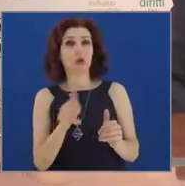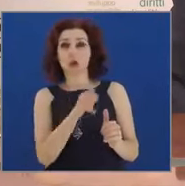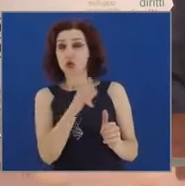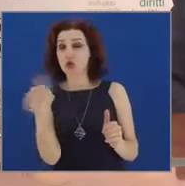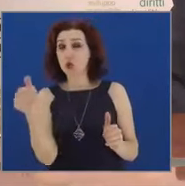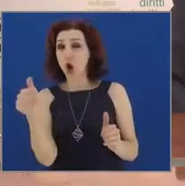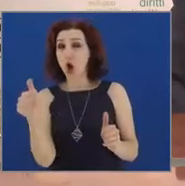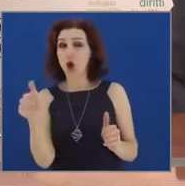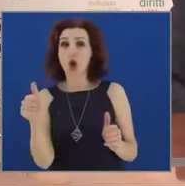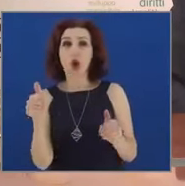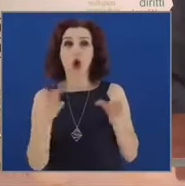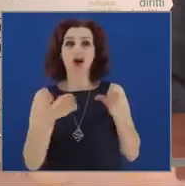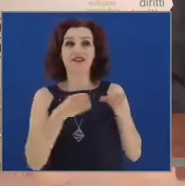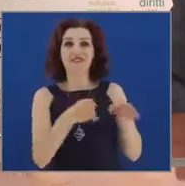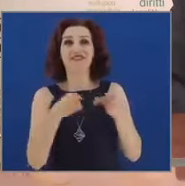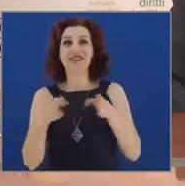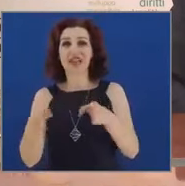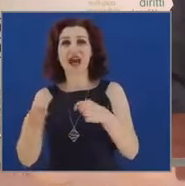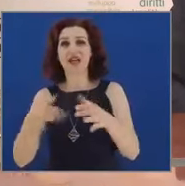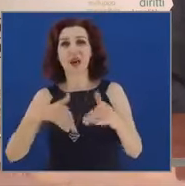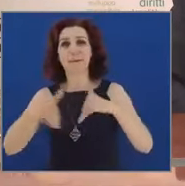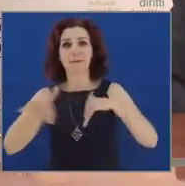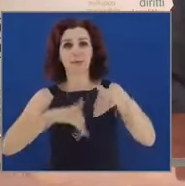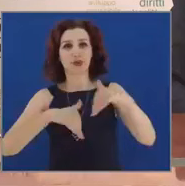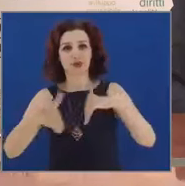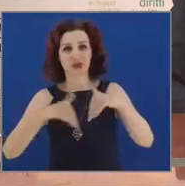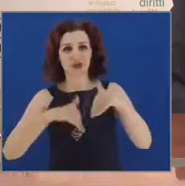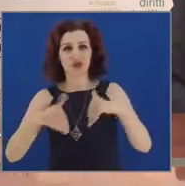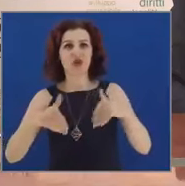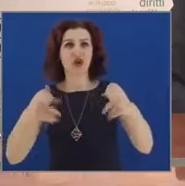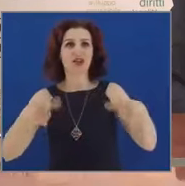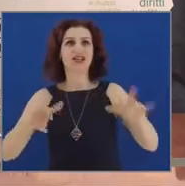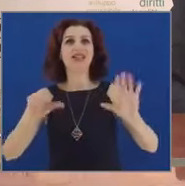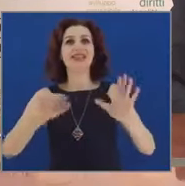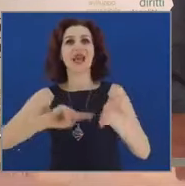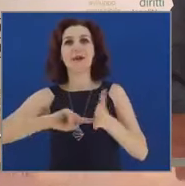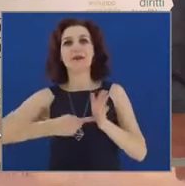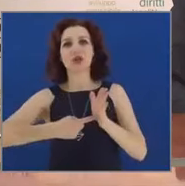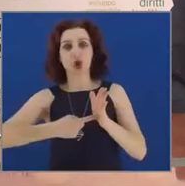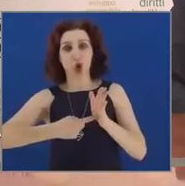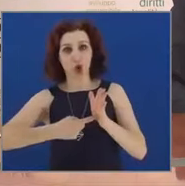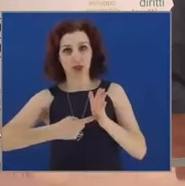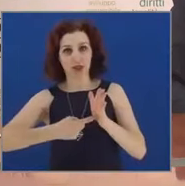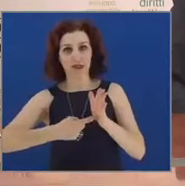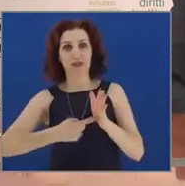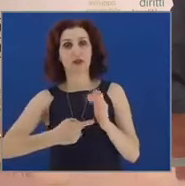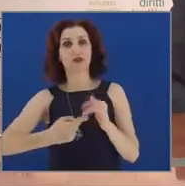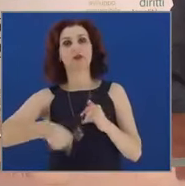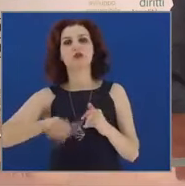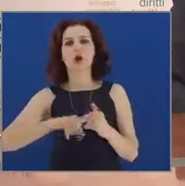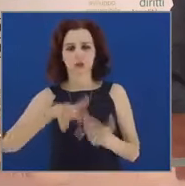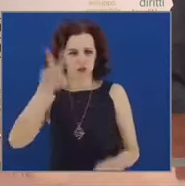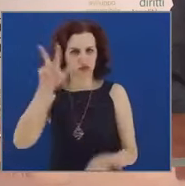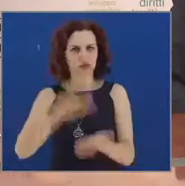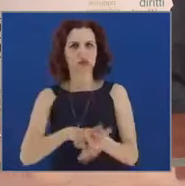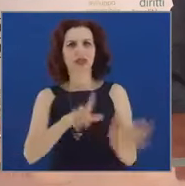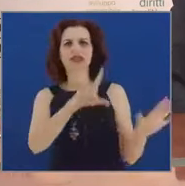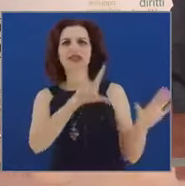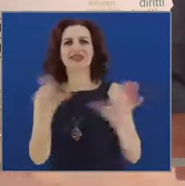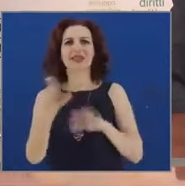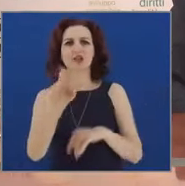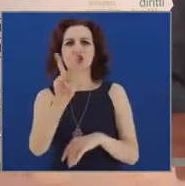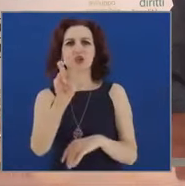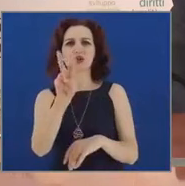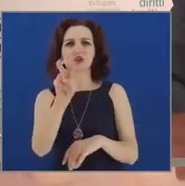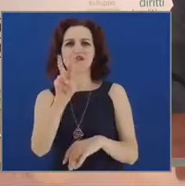rete viaria provinciale della città metropolitana 106 milioni. Abbiamo riconosciuto 720 milioni per